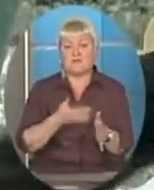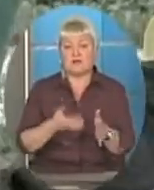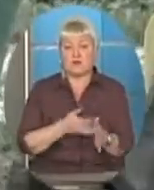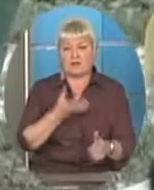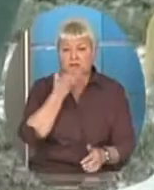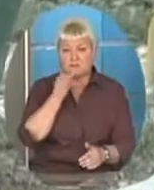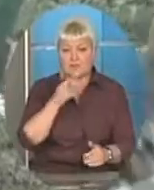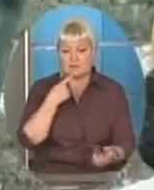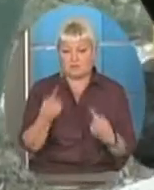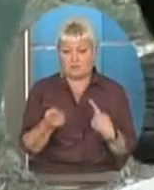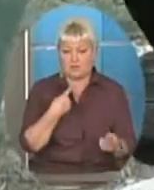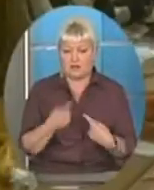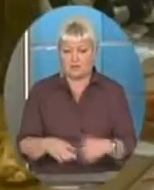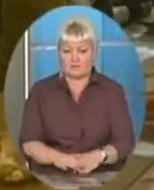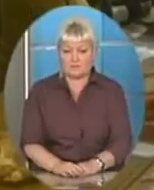спілкування.